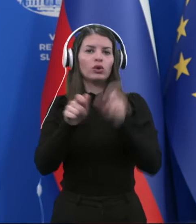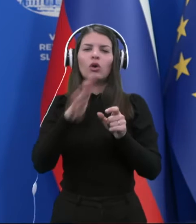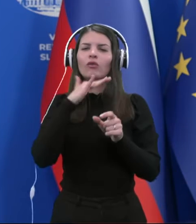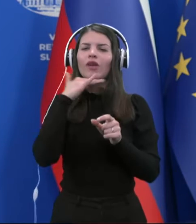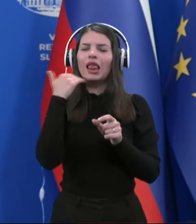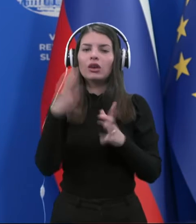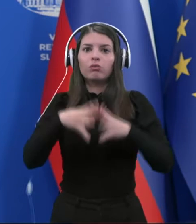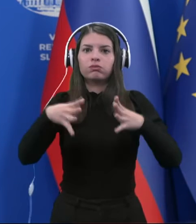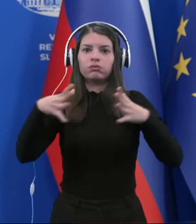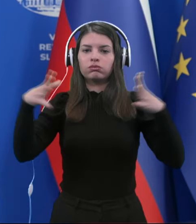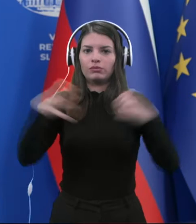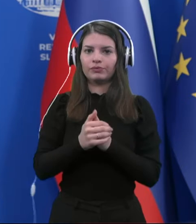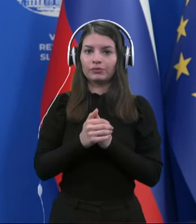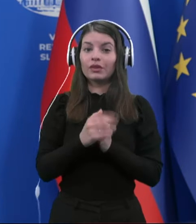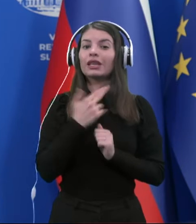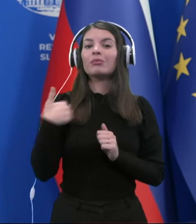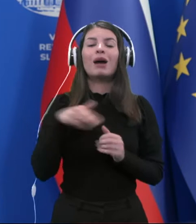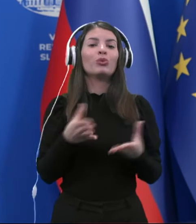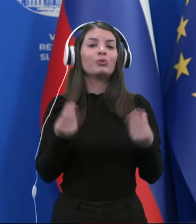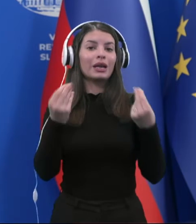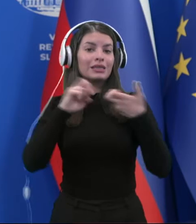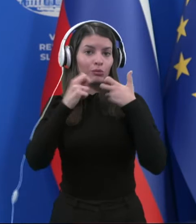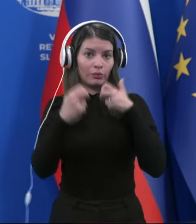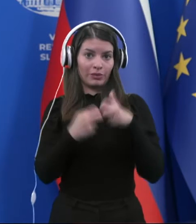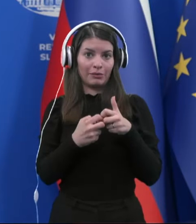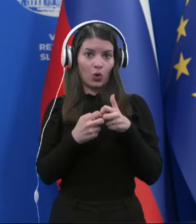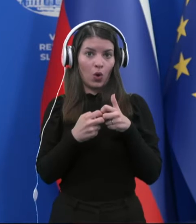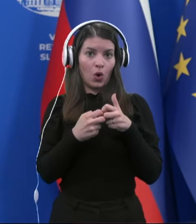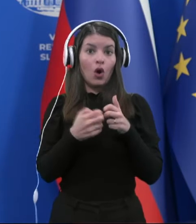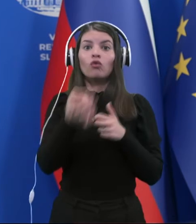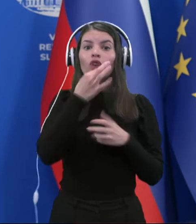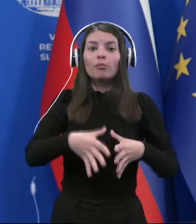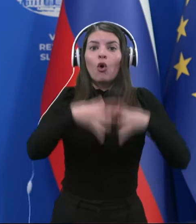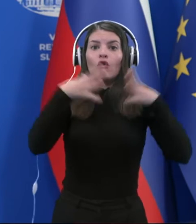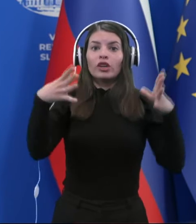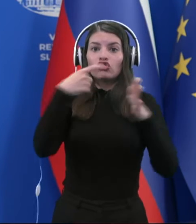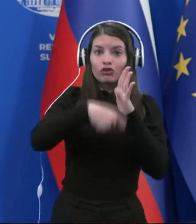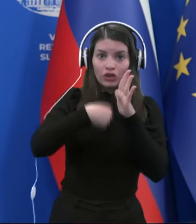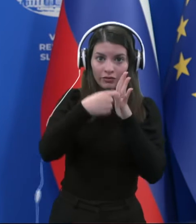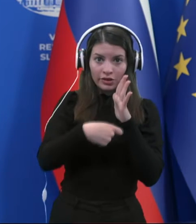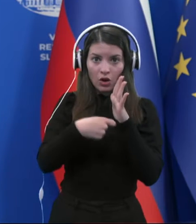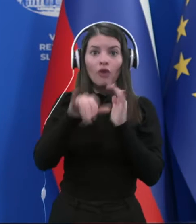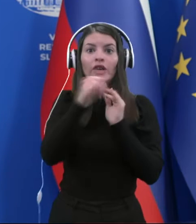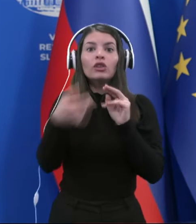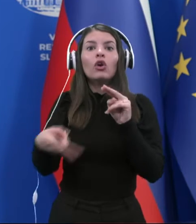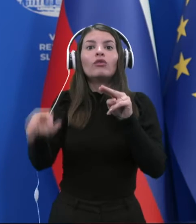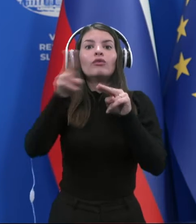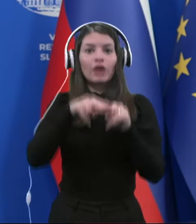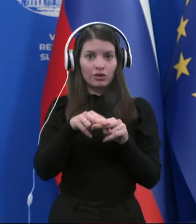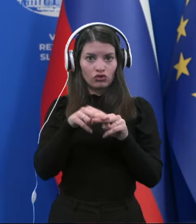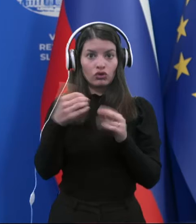povečuje, kar imamo mi precej problemov, ker dejansko o povečevanju števila vedno več novih bolnikov sprejemamo.